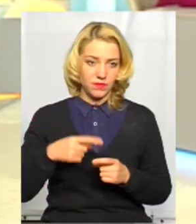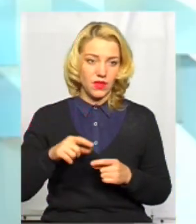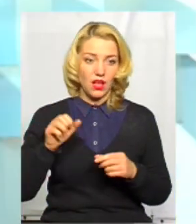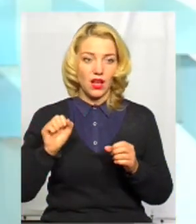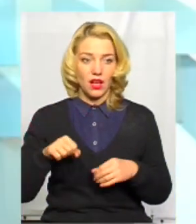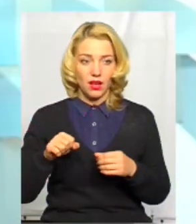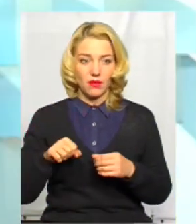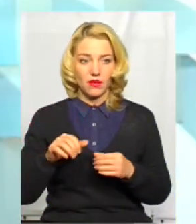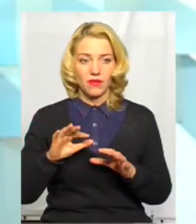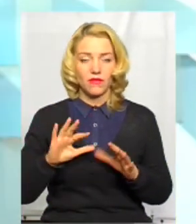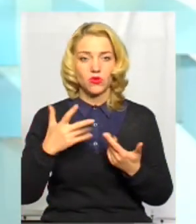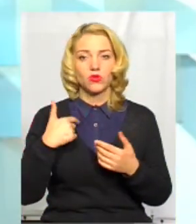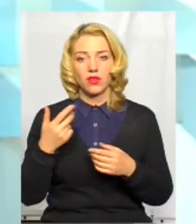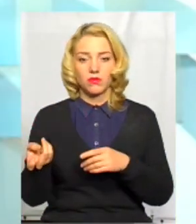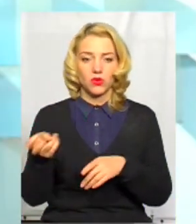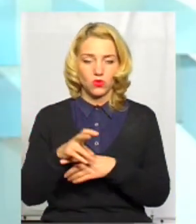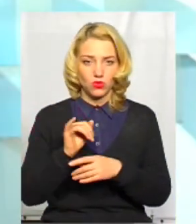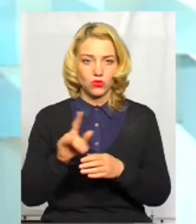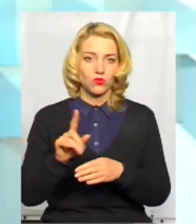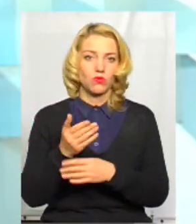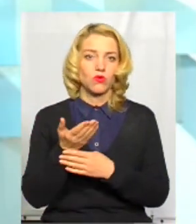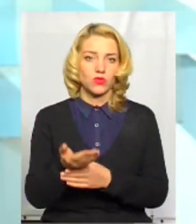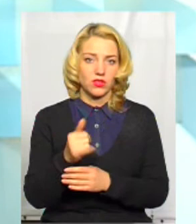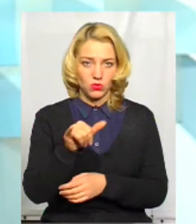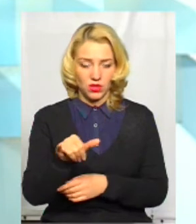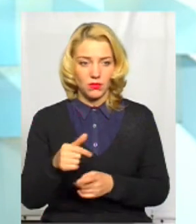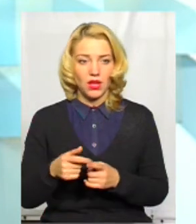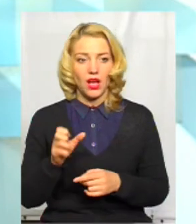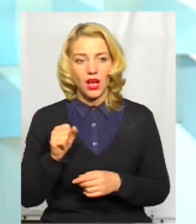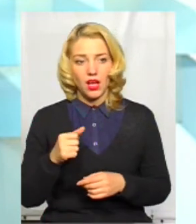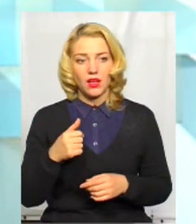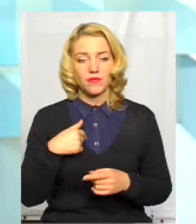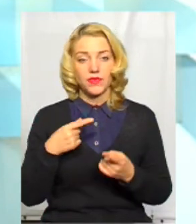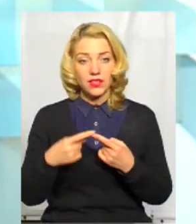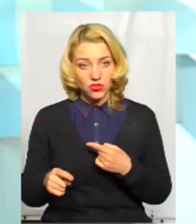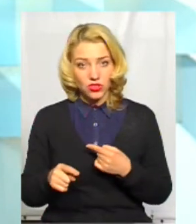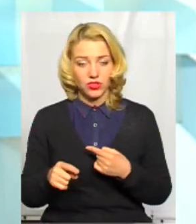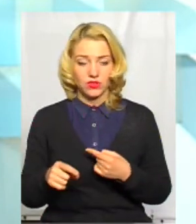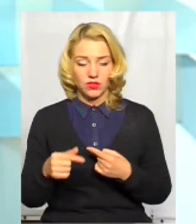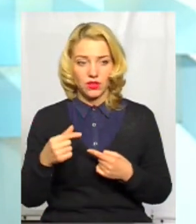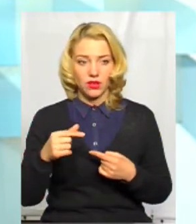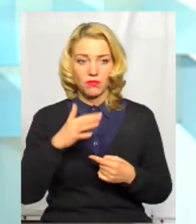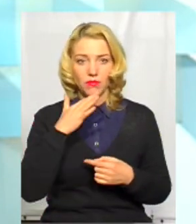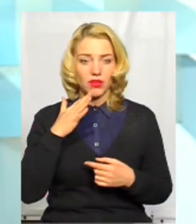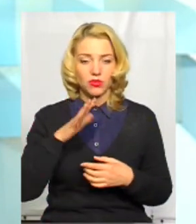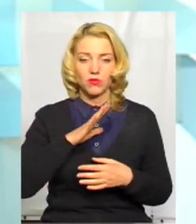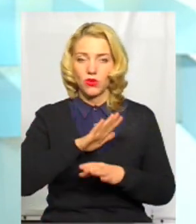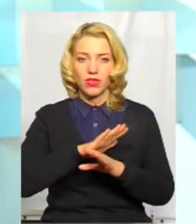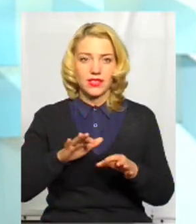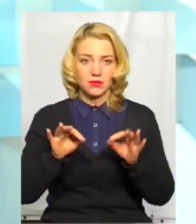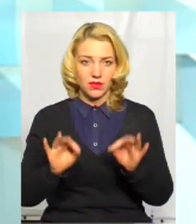можливо потім я прийду і щось буду просити і так далі. Але інші, я знав, ну, знаєте, просто багато було несправедливості.